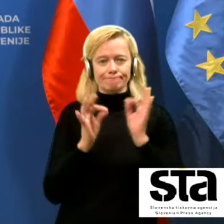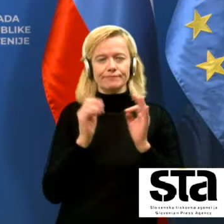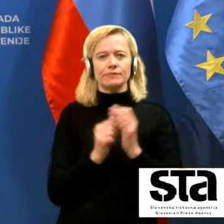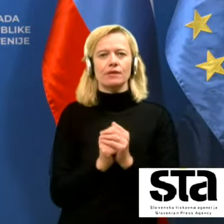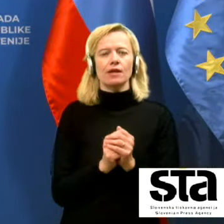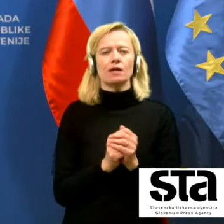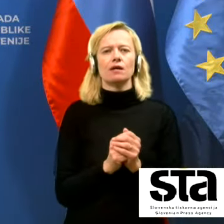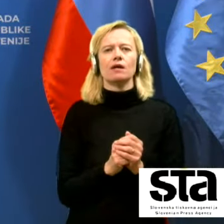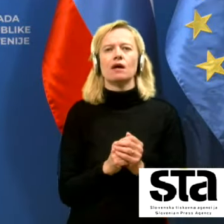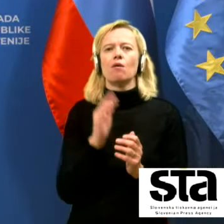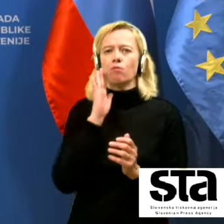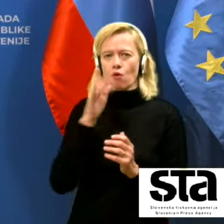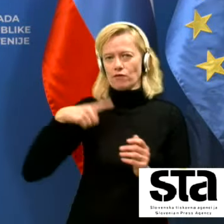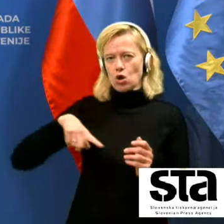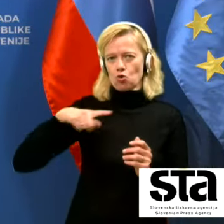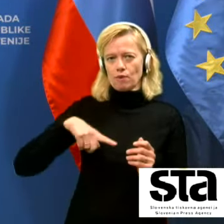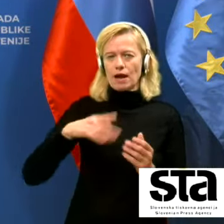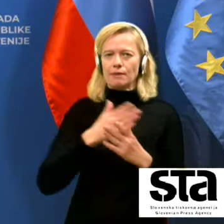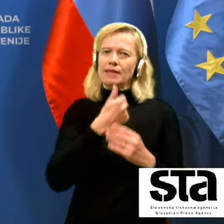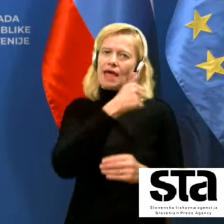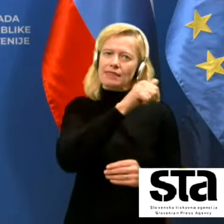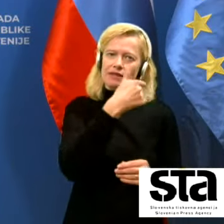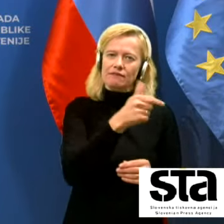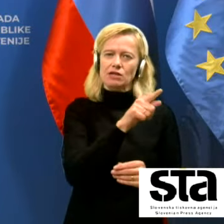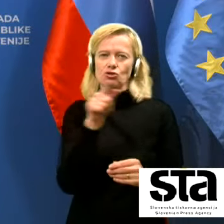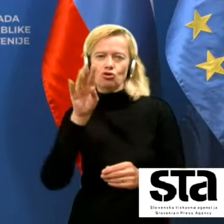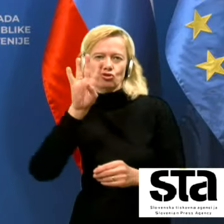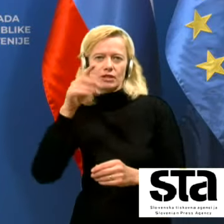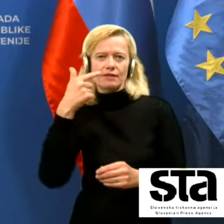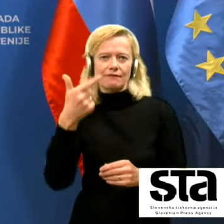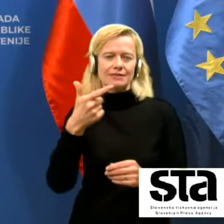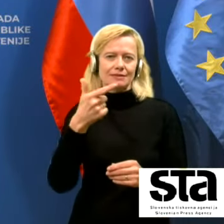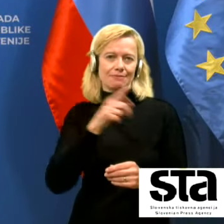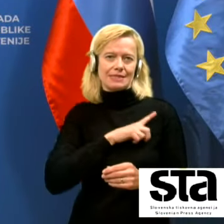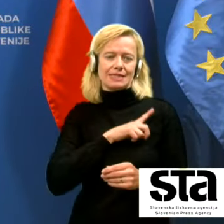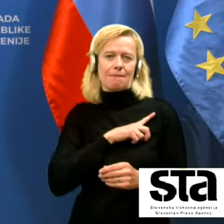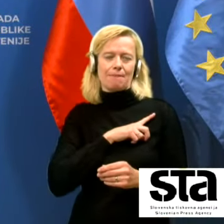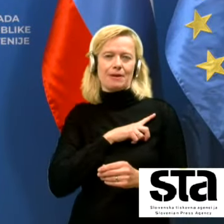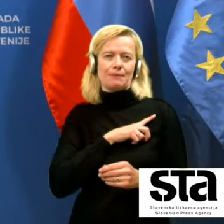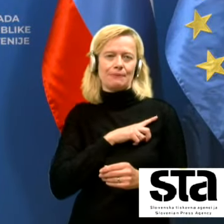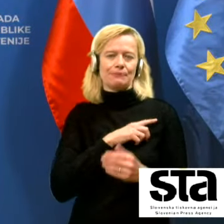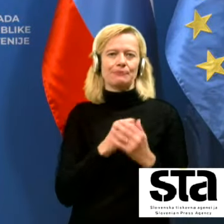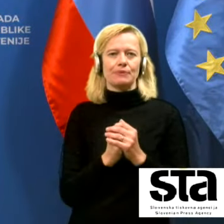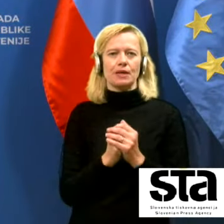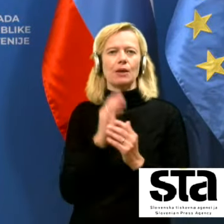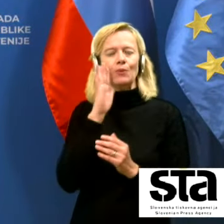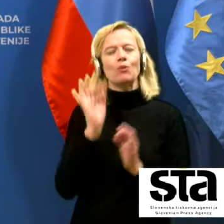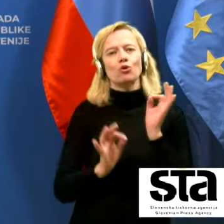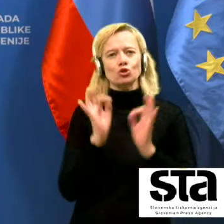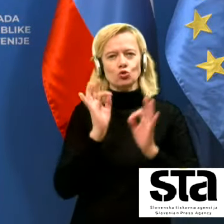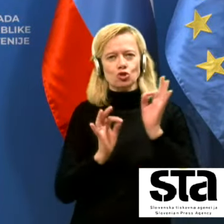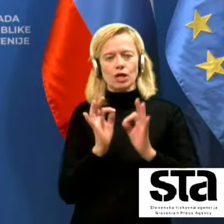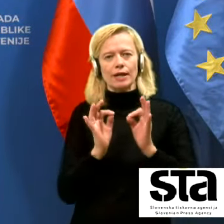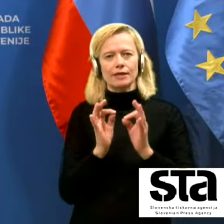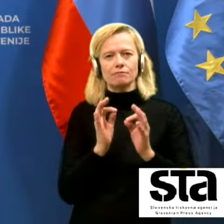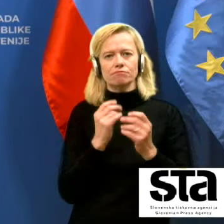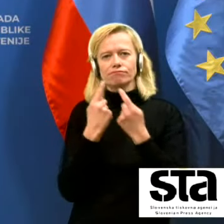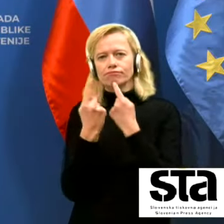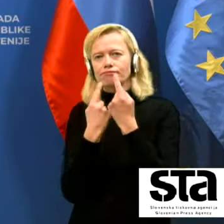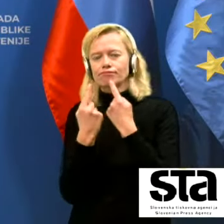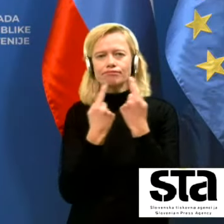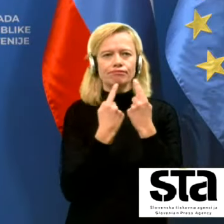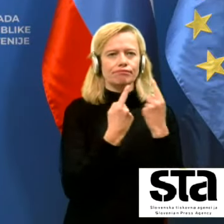to potekalo zdaj že v Ljubljani med 21 in 24 in 12 in poskušali se bomo dogovoriti, spravi, je pa to